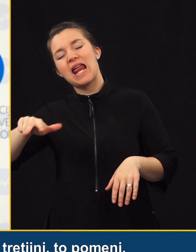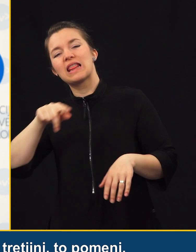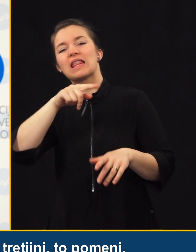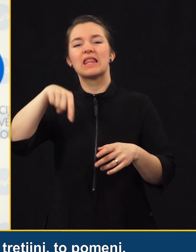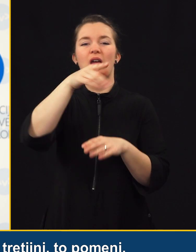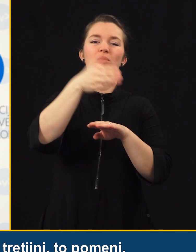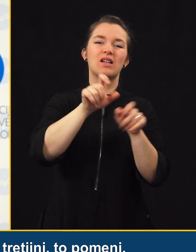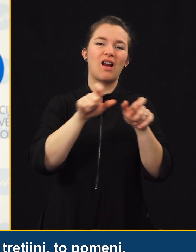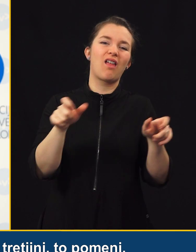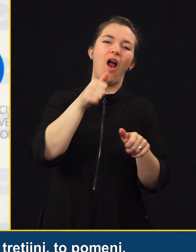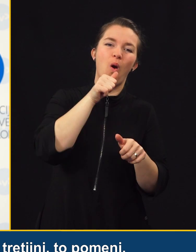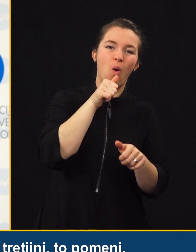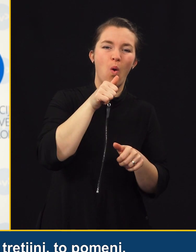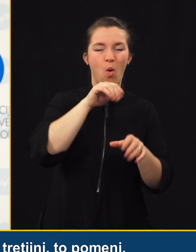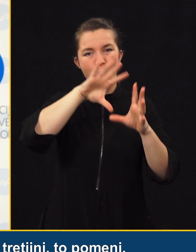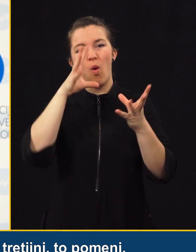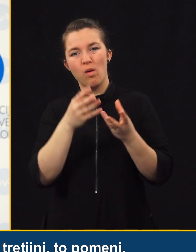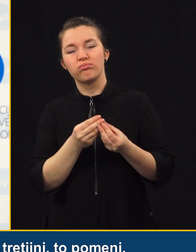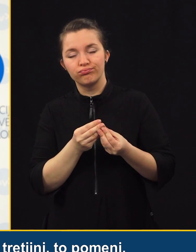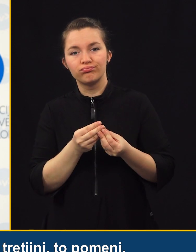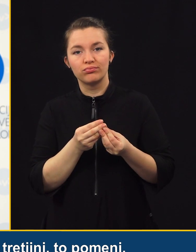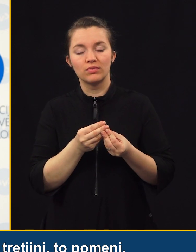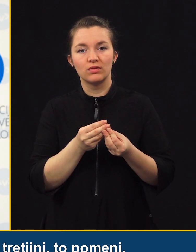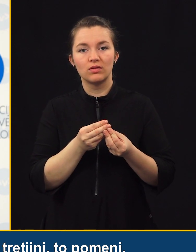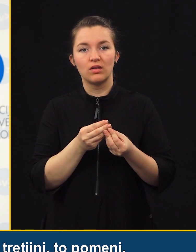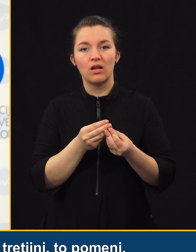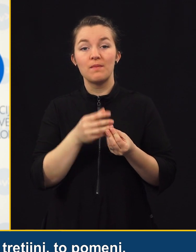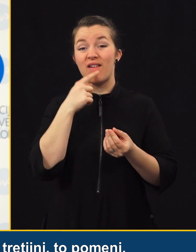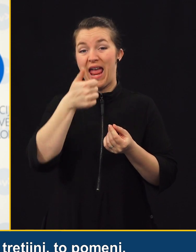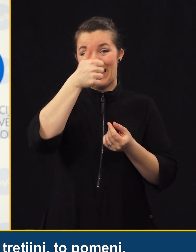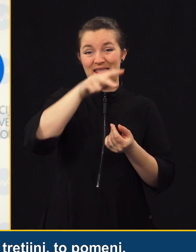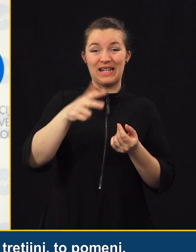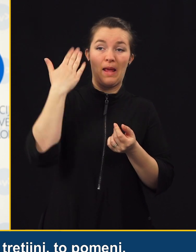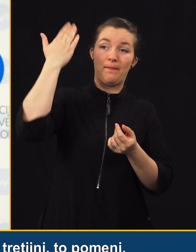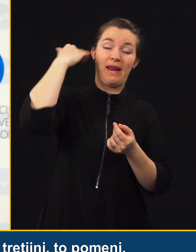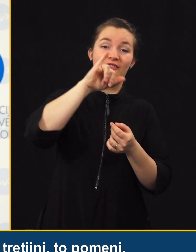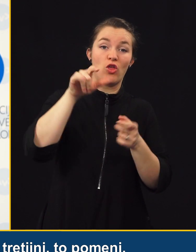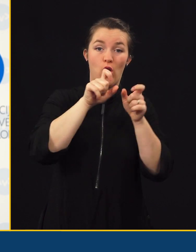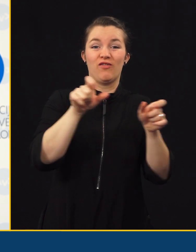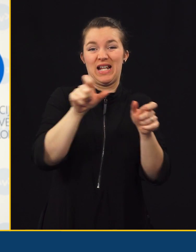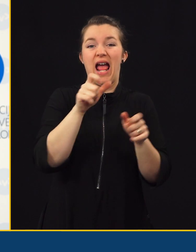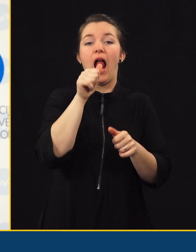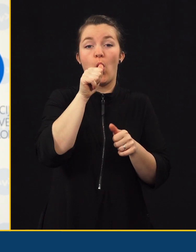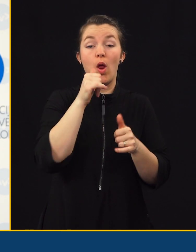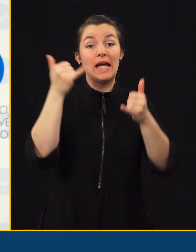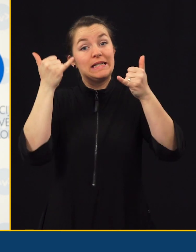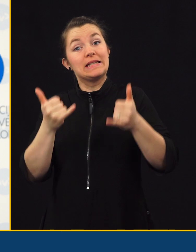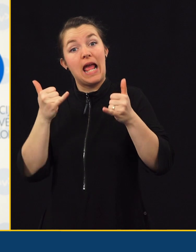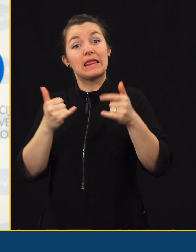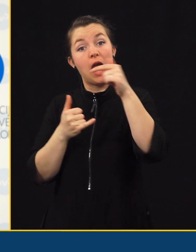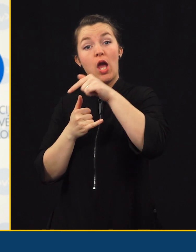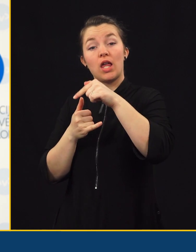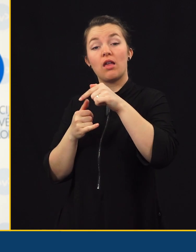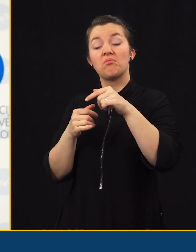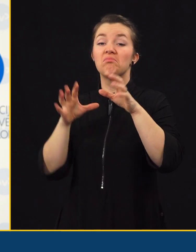vseh smrtnih žrtv, da je bila tretjina vedno podplivom alkohola, zdaj je to v bistvu